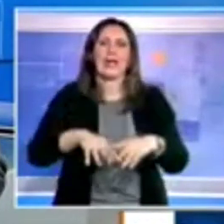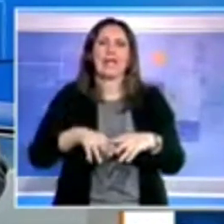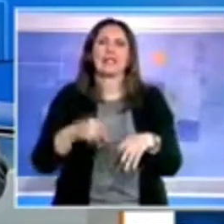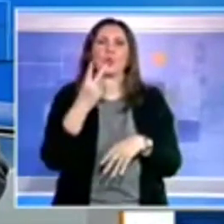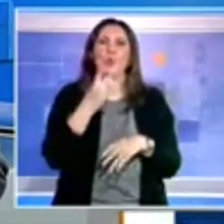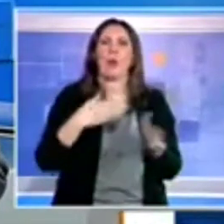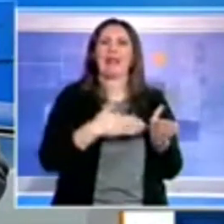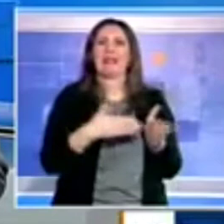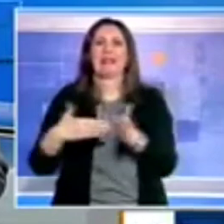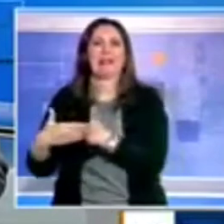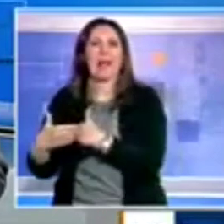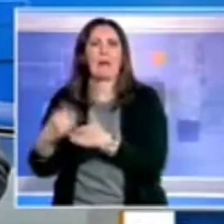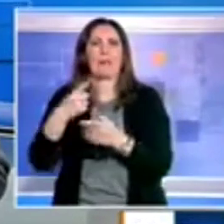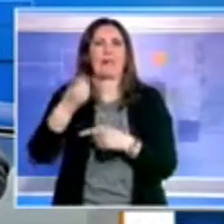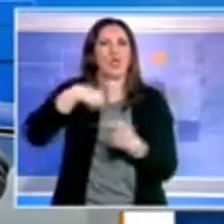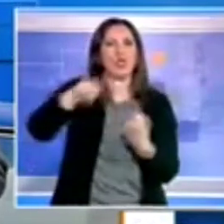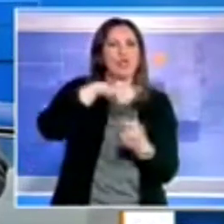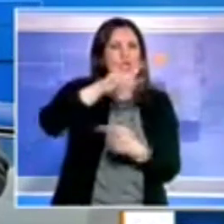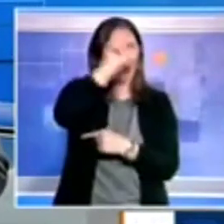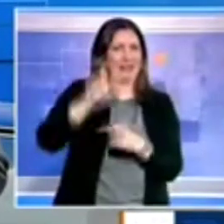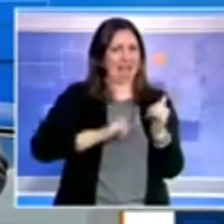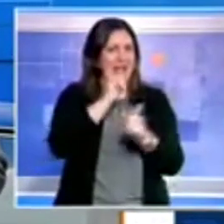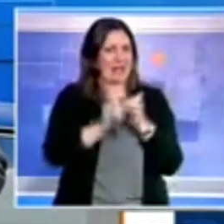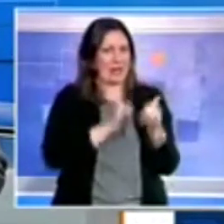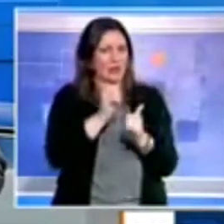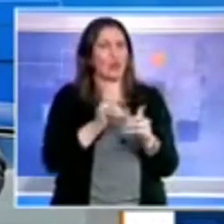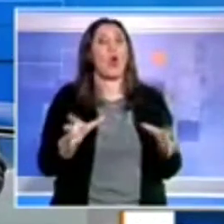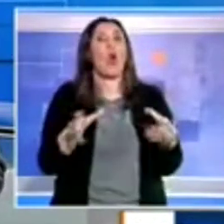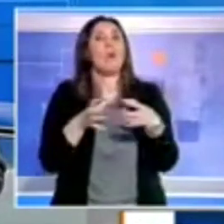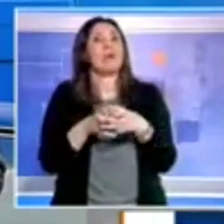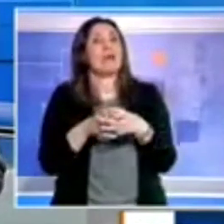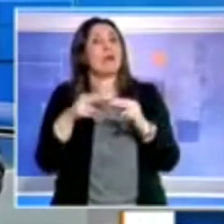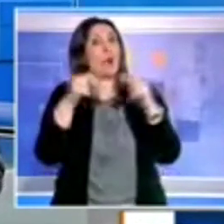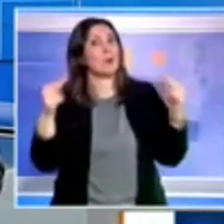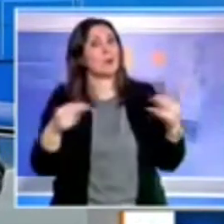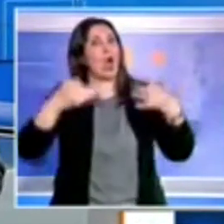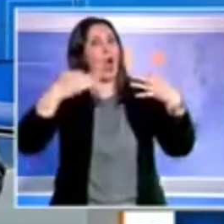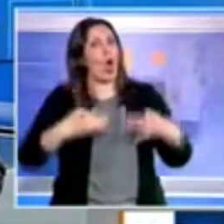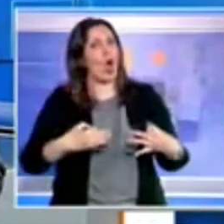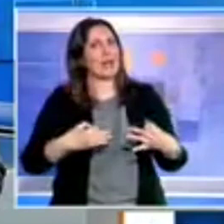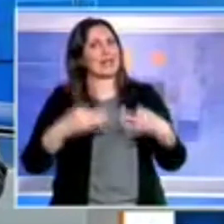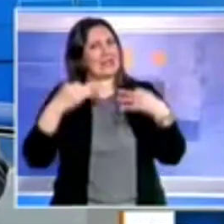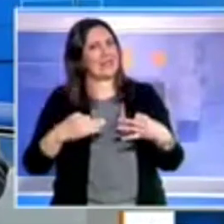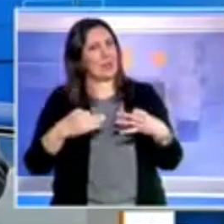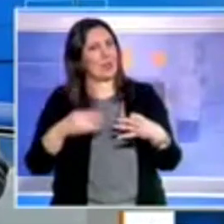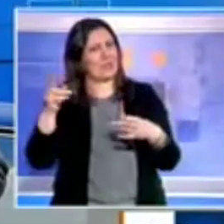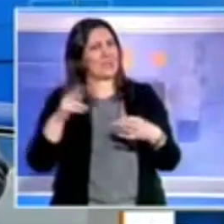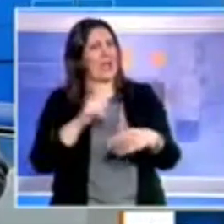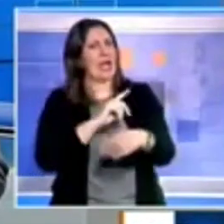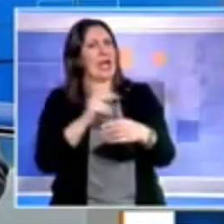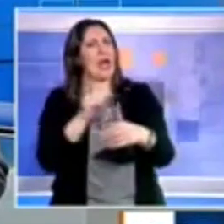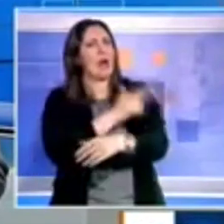lucane del Giro d'Italia. Il Comitato Provinciale per l'Ordine e la Sicurezza, riunito in Prefettura Potenza, ha